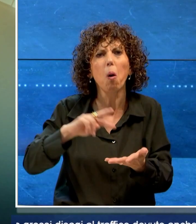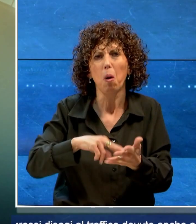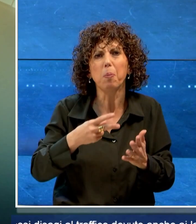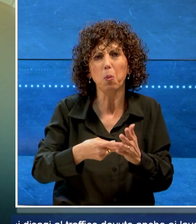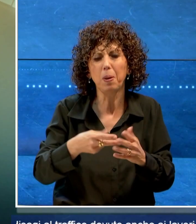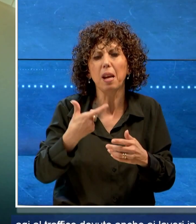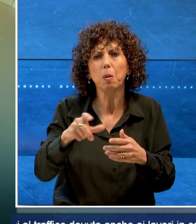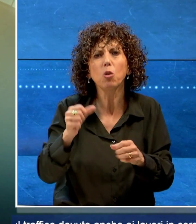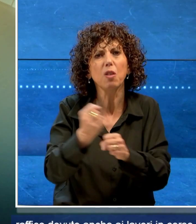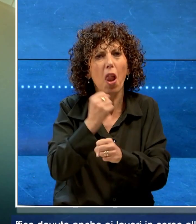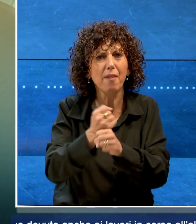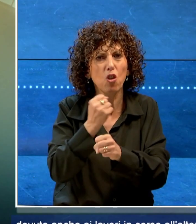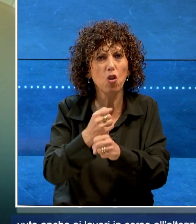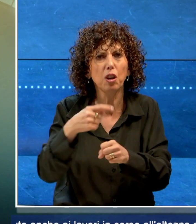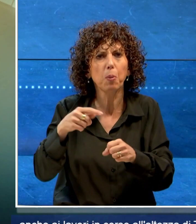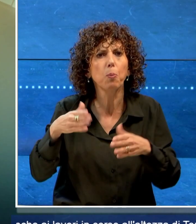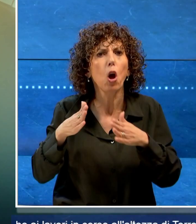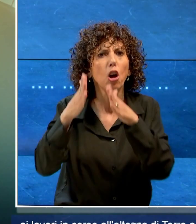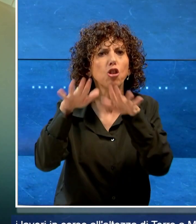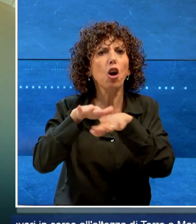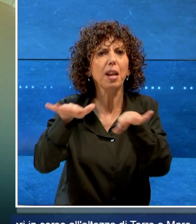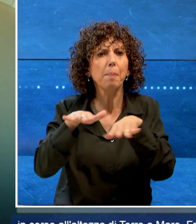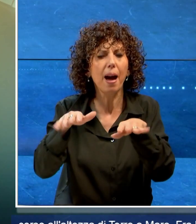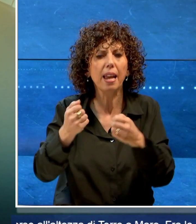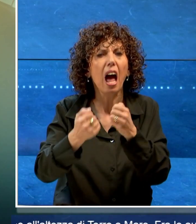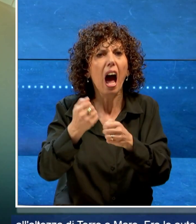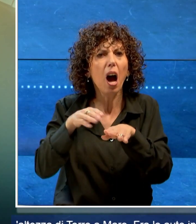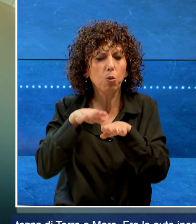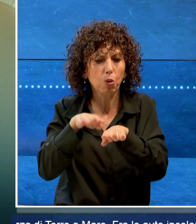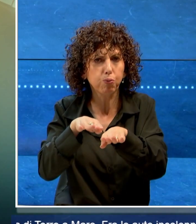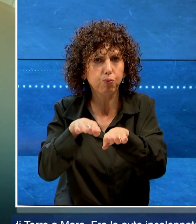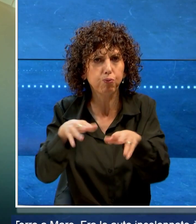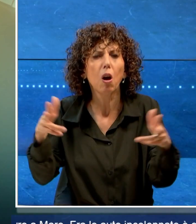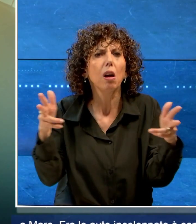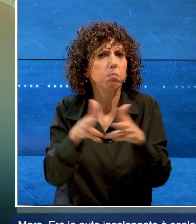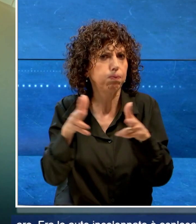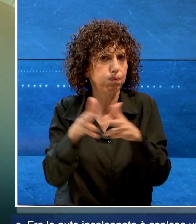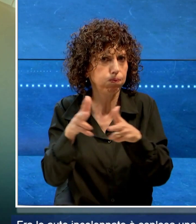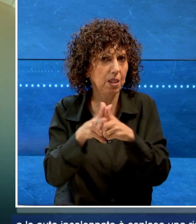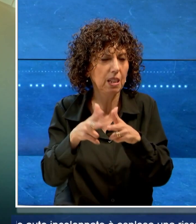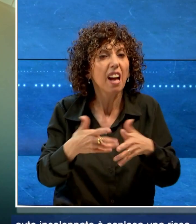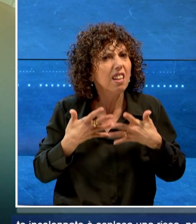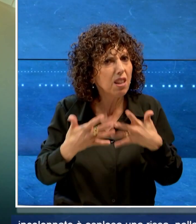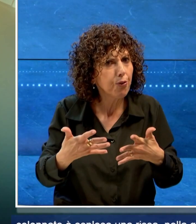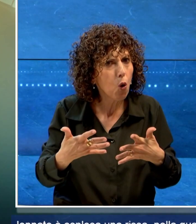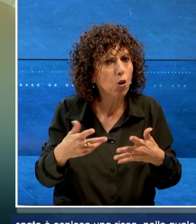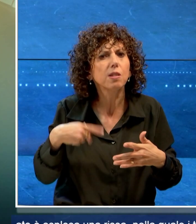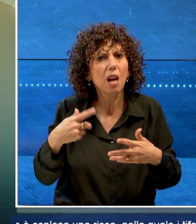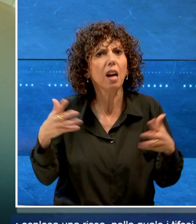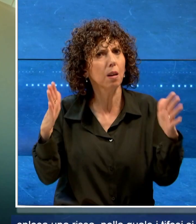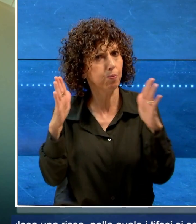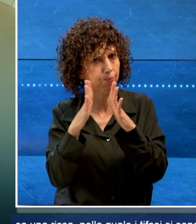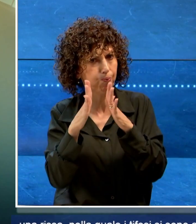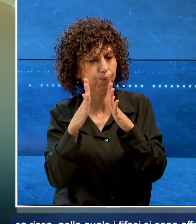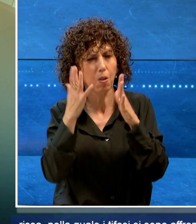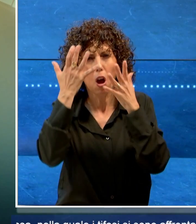ai lavori all'altezza di Torriamare. Fra le auto incolonnate esplosa una rissa nella quale i tifosi poi si sono affrontati